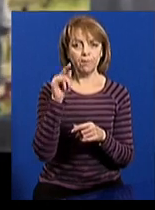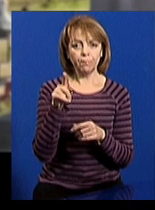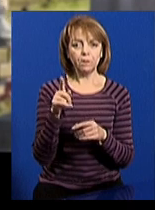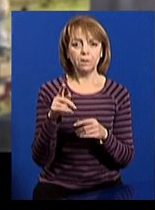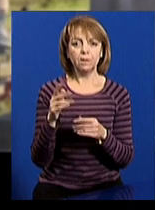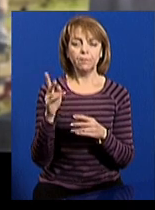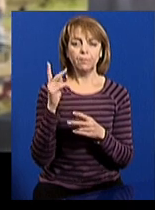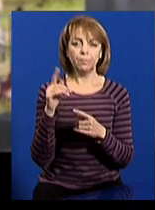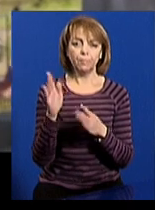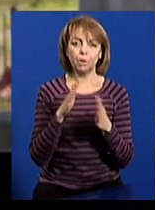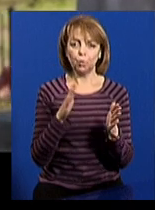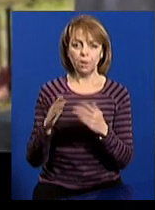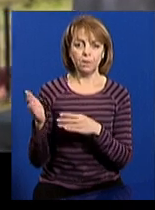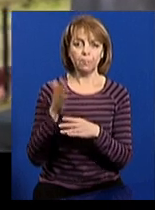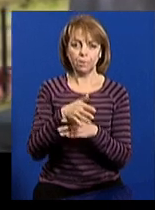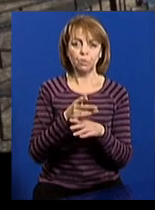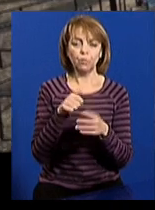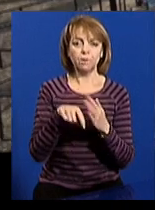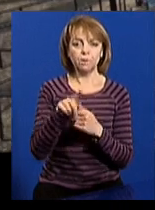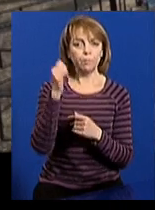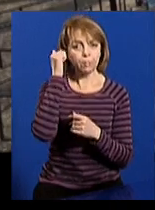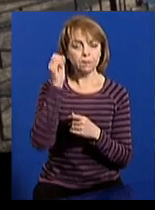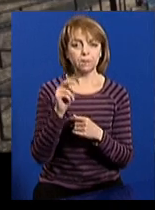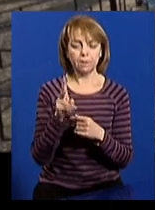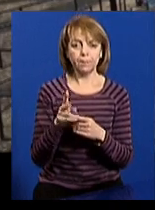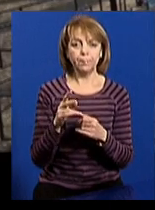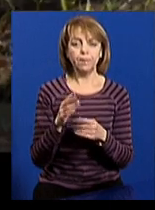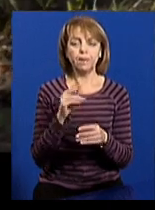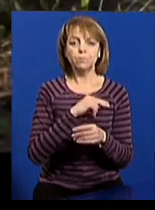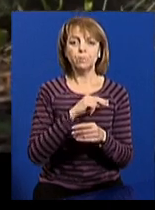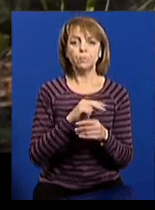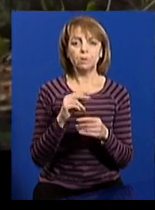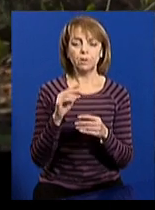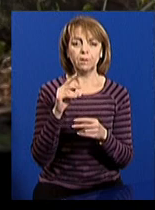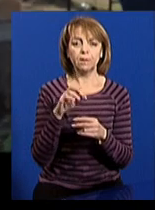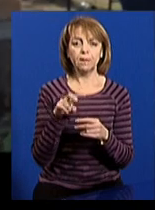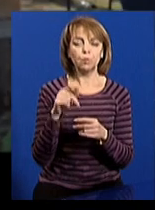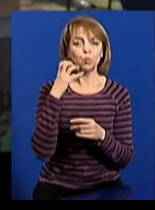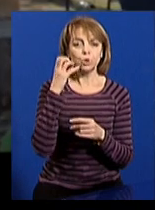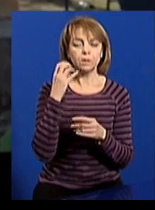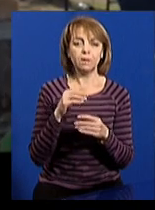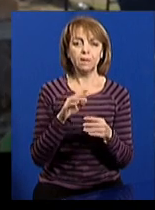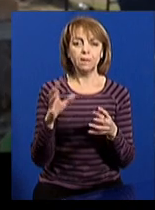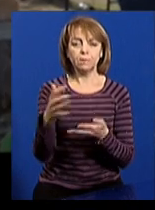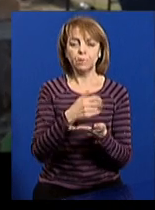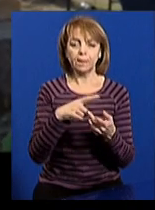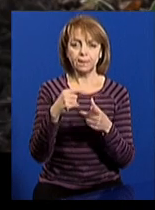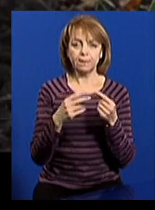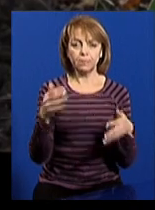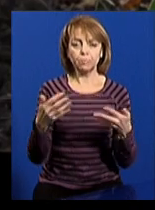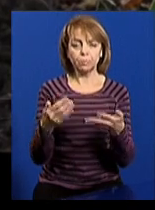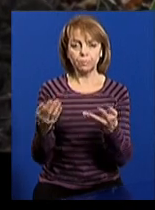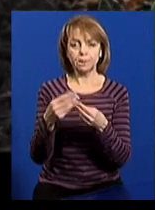періодично приїжджають сюди до цього пам'ятного знаку. Співробітниці літмузею збирають сухе листя та розпушують землю навколо квінтів.